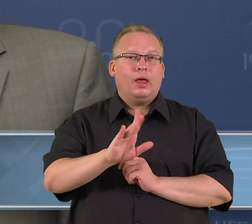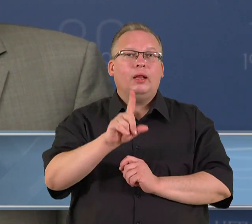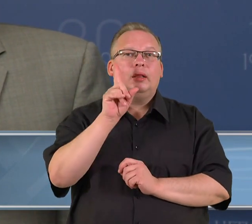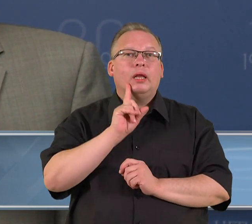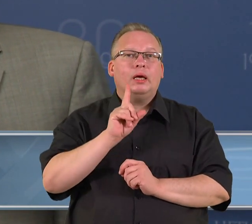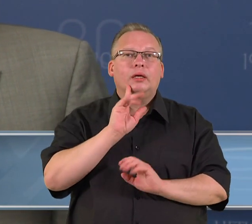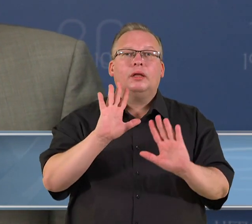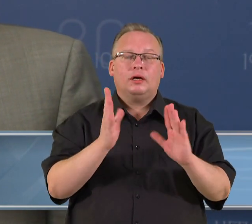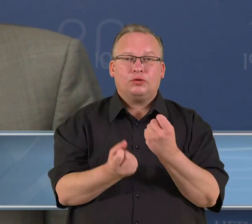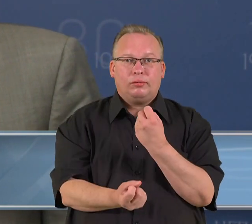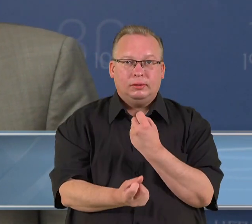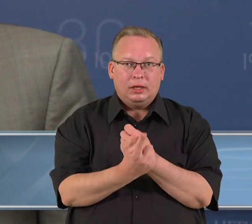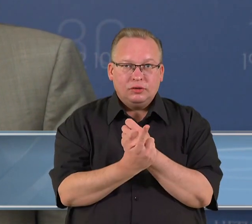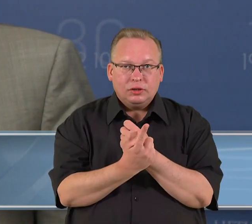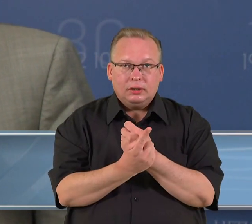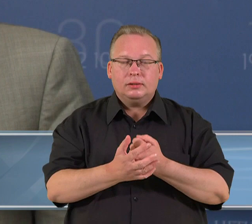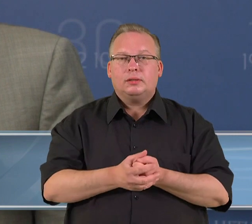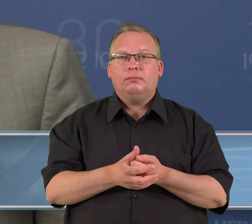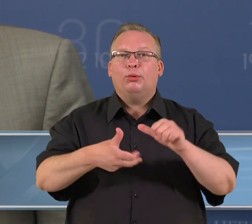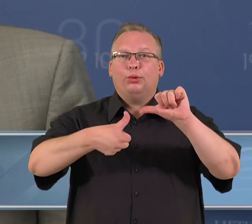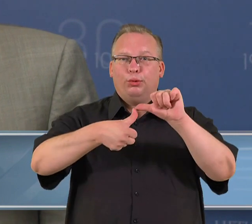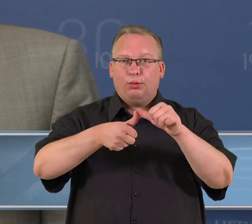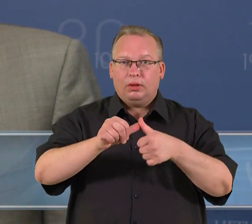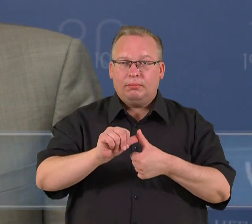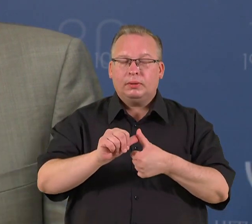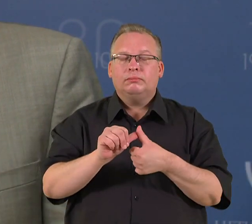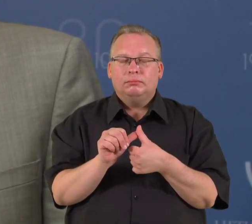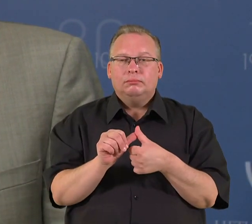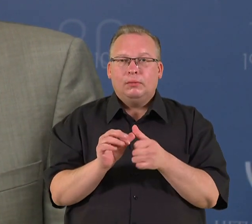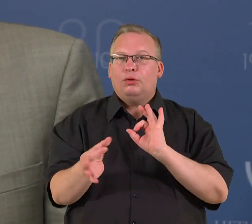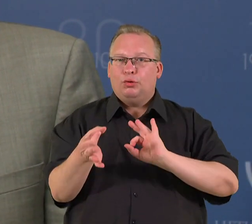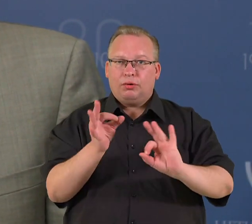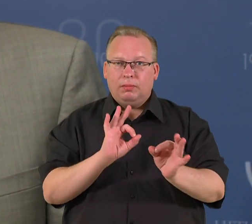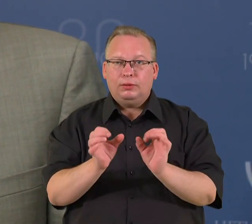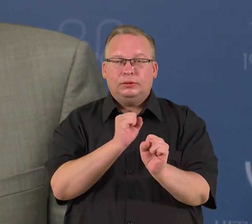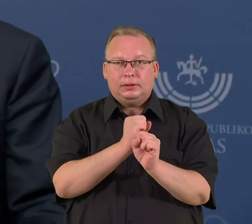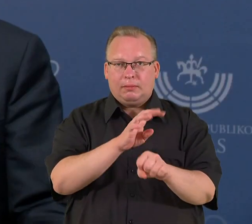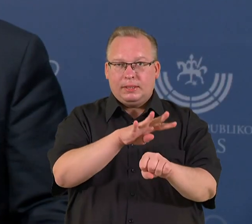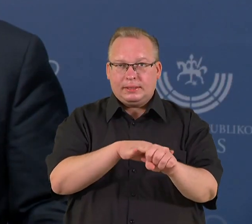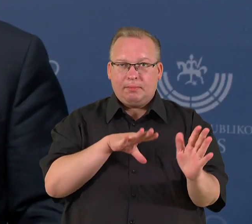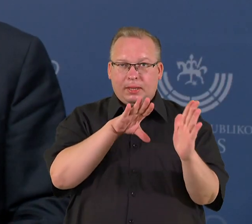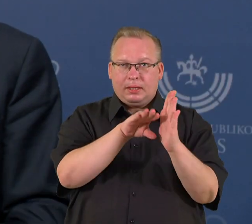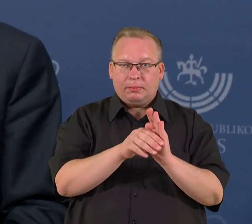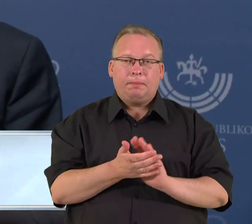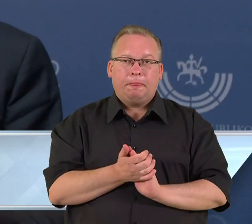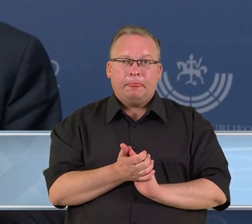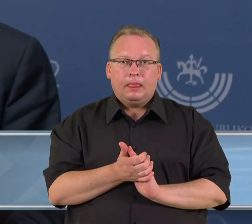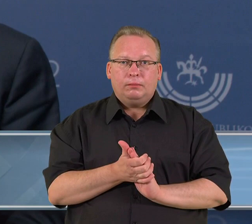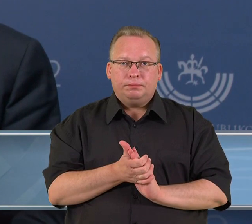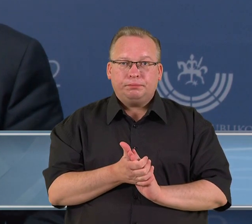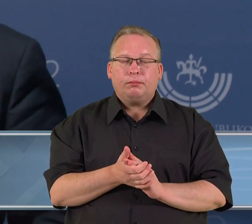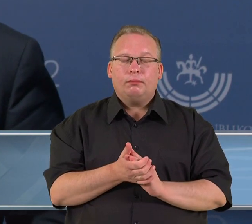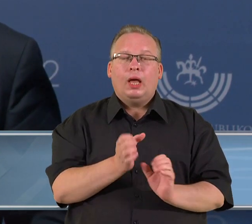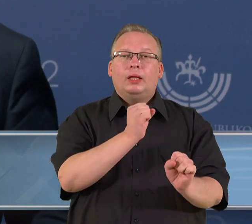kažkoks reiškinys, bet nuolatinis sveiko pruoto sugrįžimas į parlamentą. Pozicija suprato, kad be